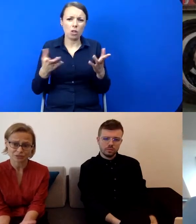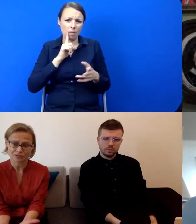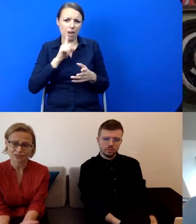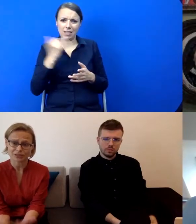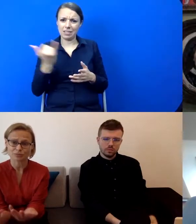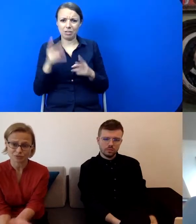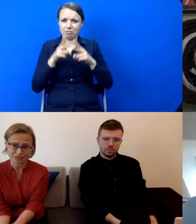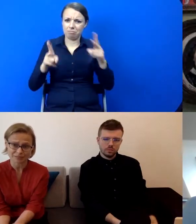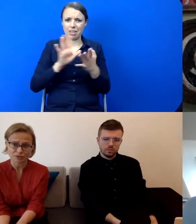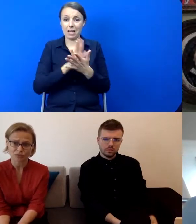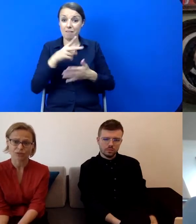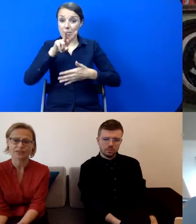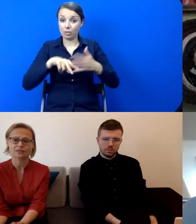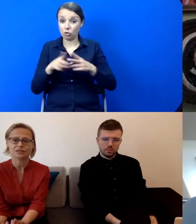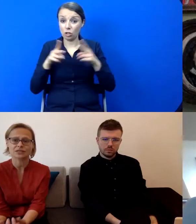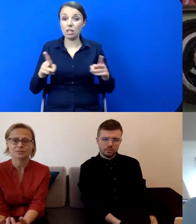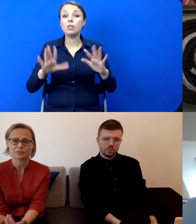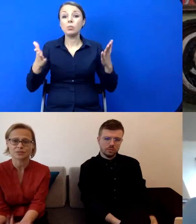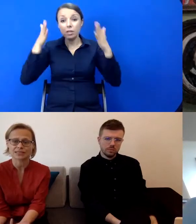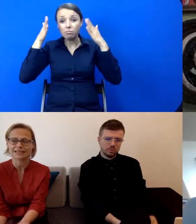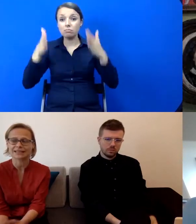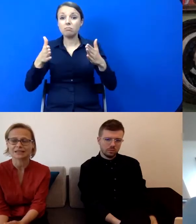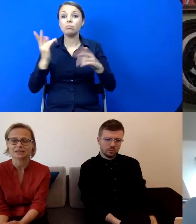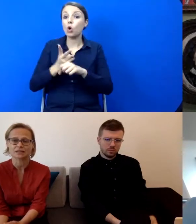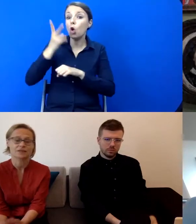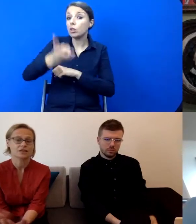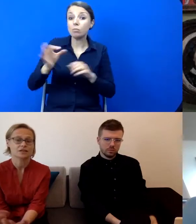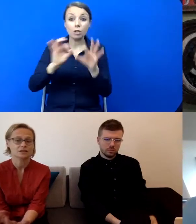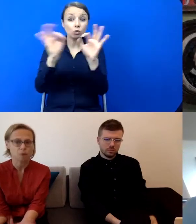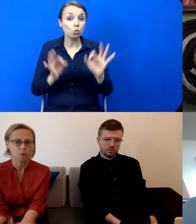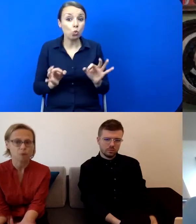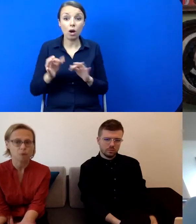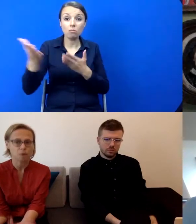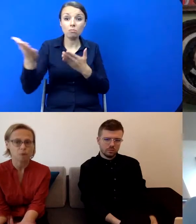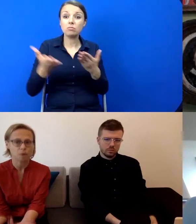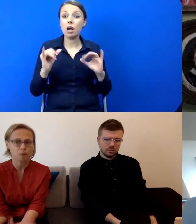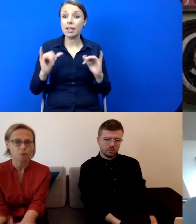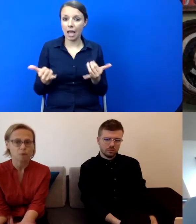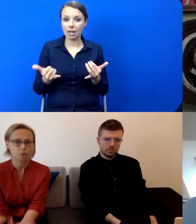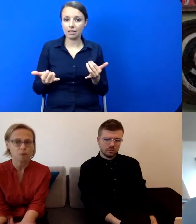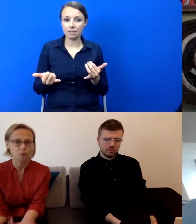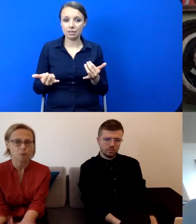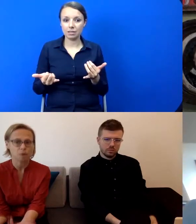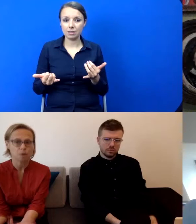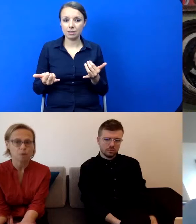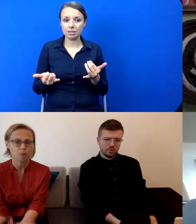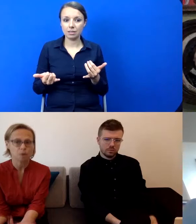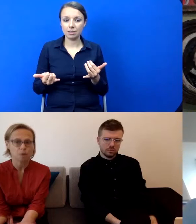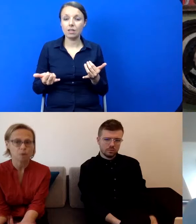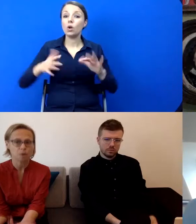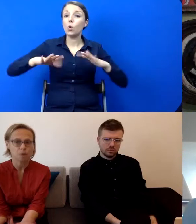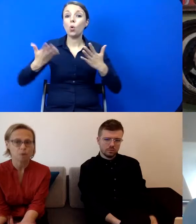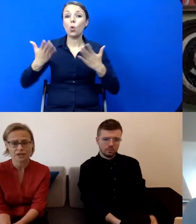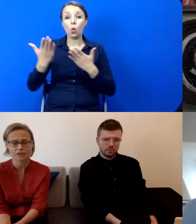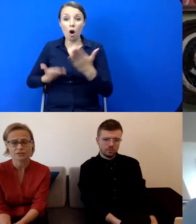skoncentrować tak, żeby udostępnić sztukę, to jest propozycja takich spotkanych. Oferta